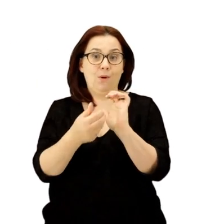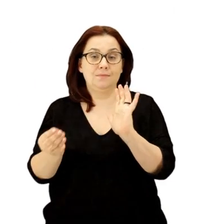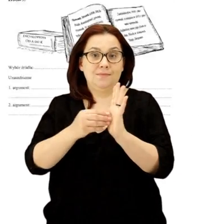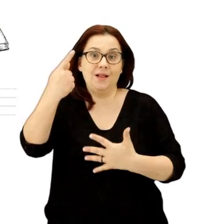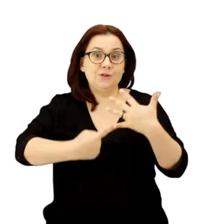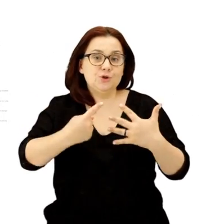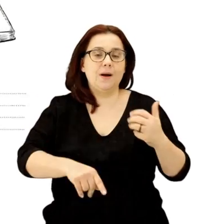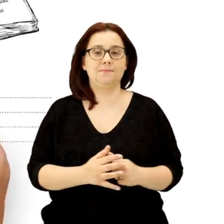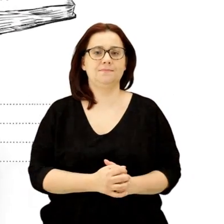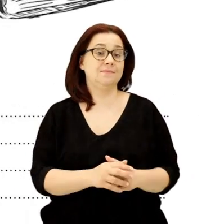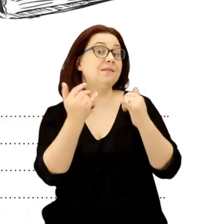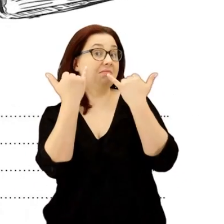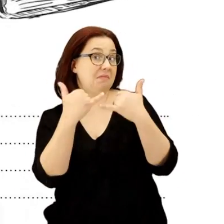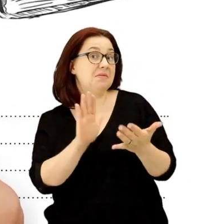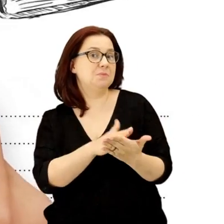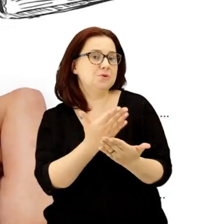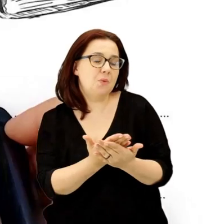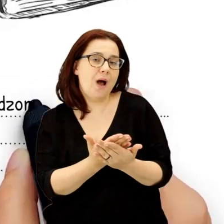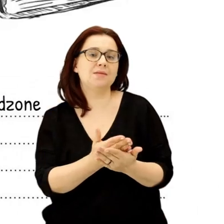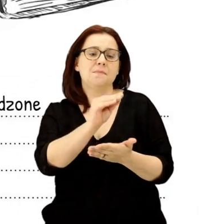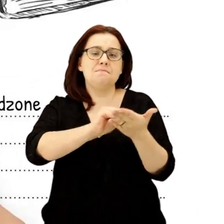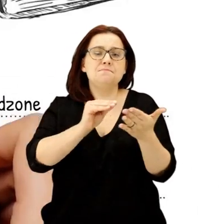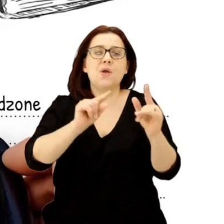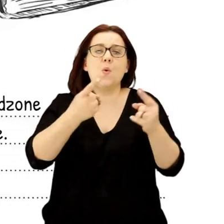wyrazami albo liczbą. W innych napisać krótki tekst.